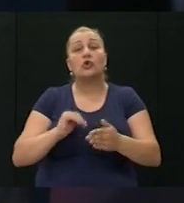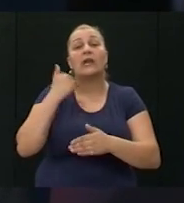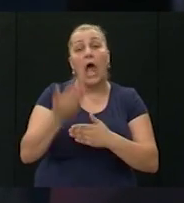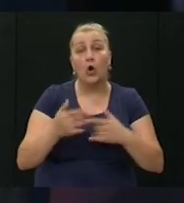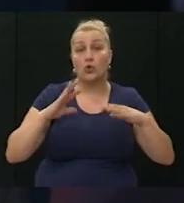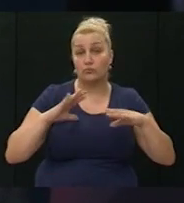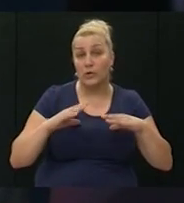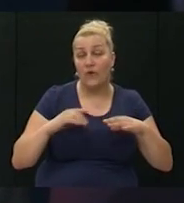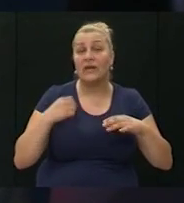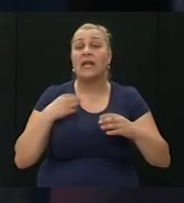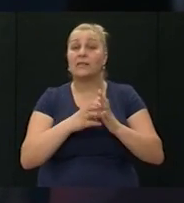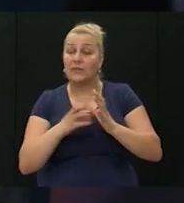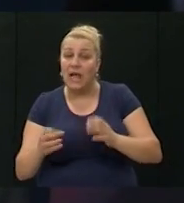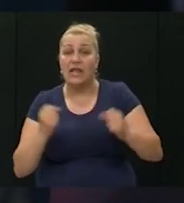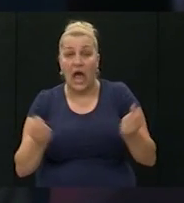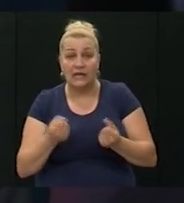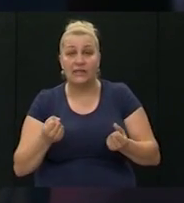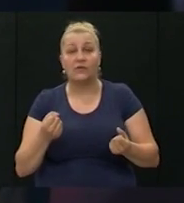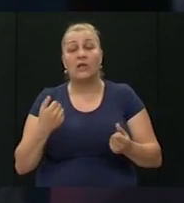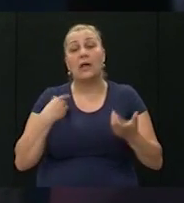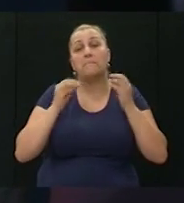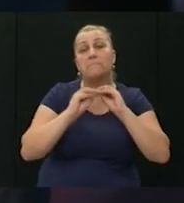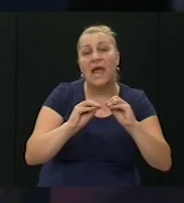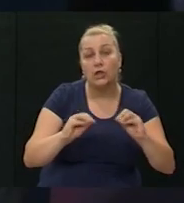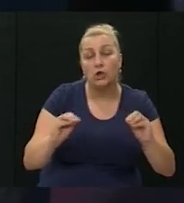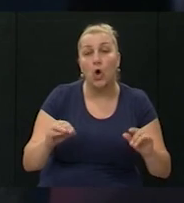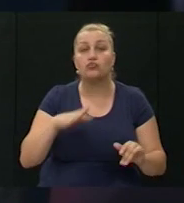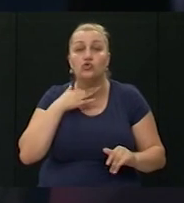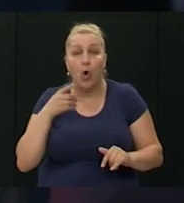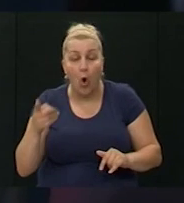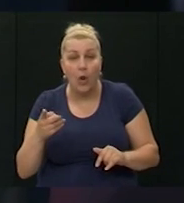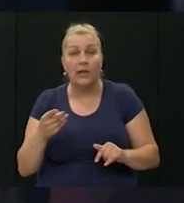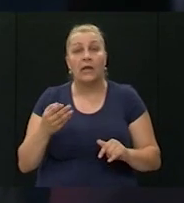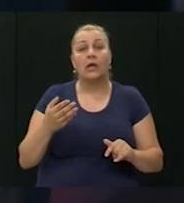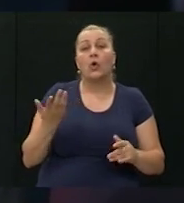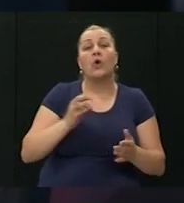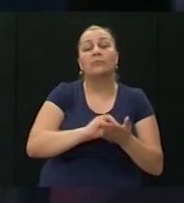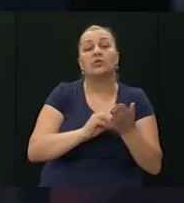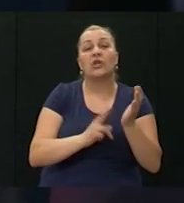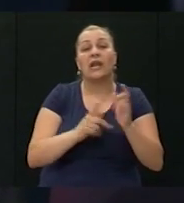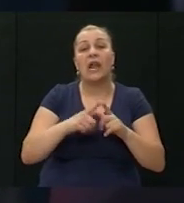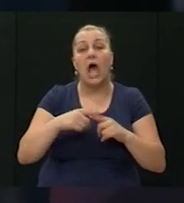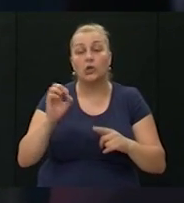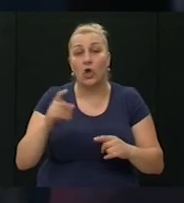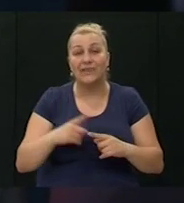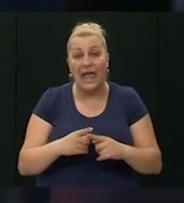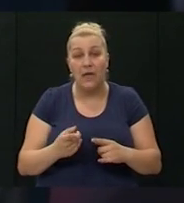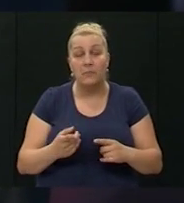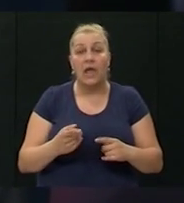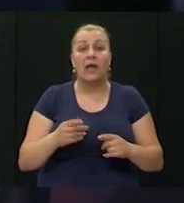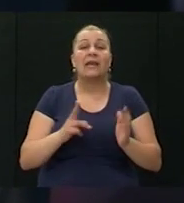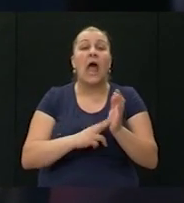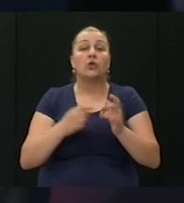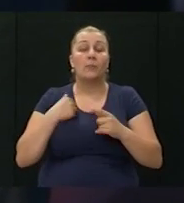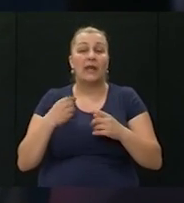umirovljenja pomalo aktivan pozovu me da budem mentor u ratoj školi nekom od polaznika koji piše na NATO teme NATO me angažira